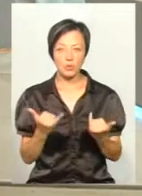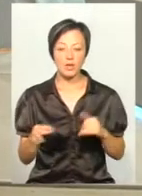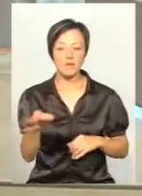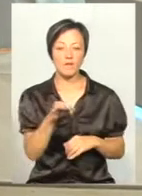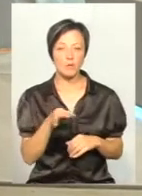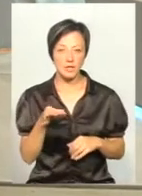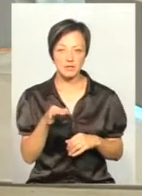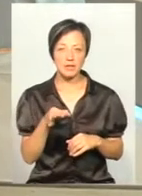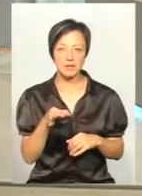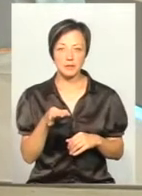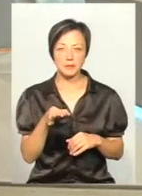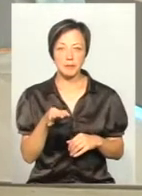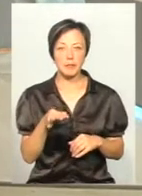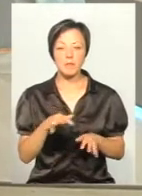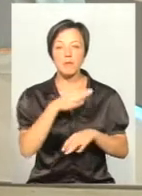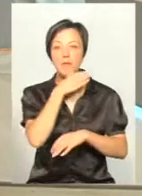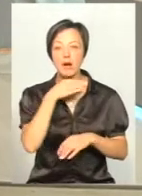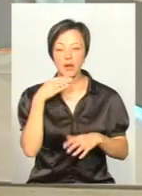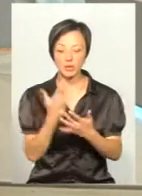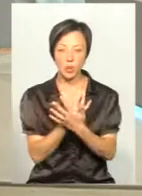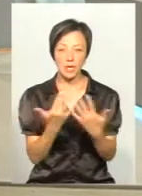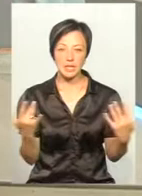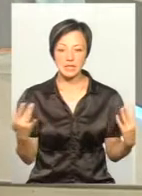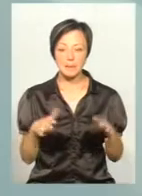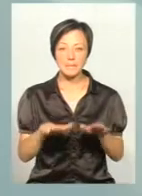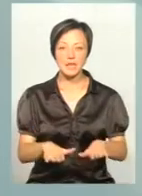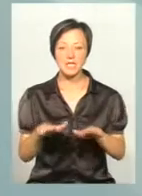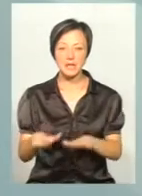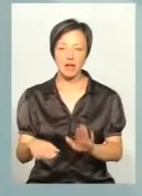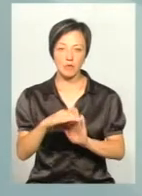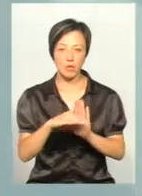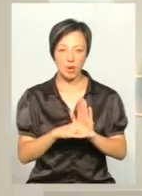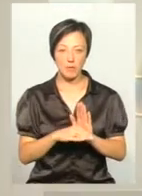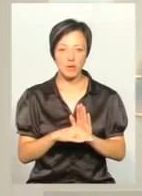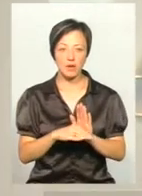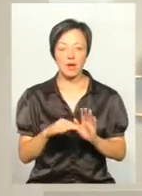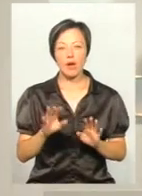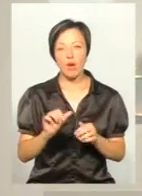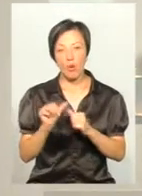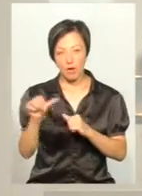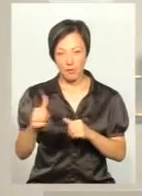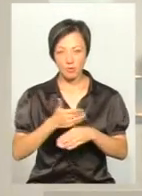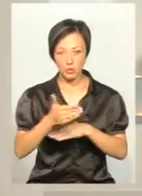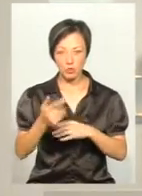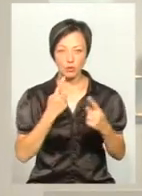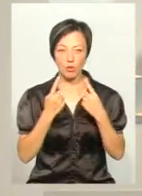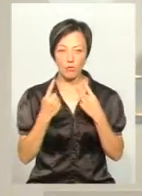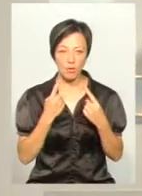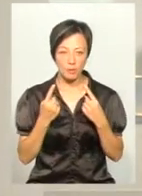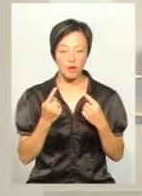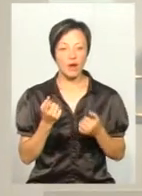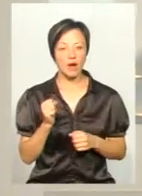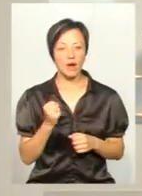в області досить немала кількість програм місцевих. Про паралельні, які діють програмою, ми трошки пізніше поговоримо.